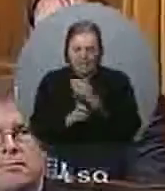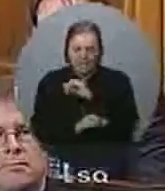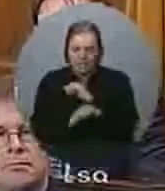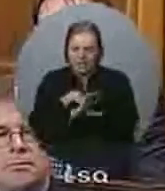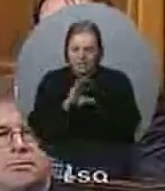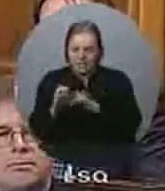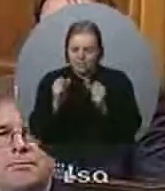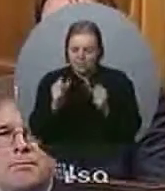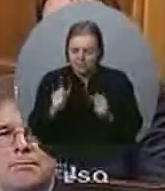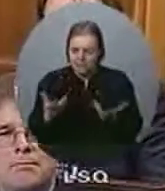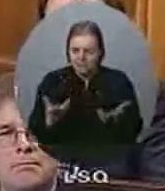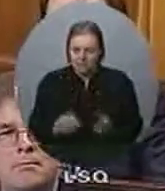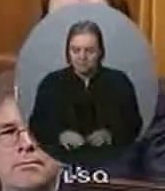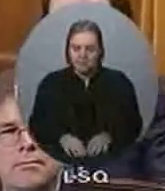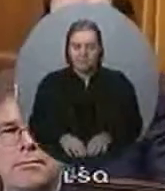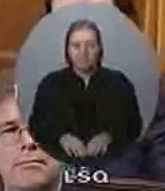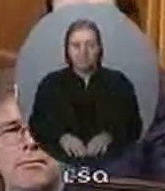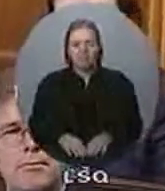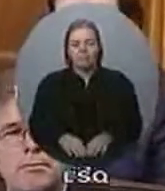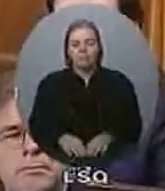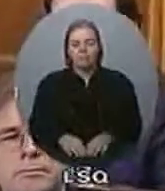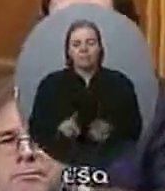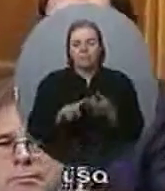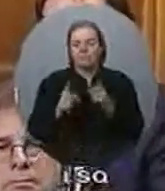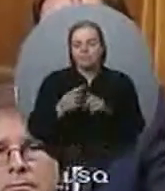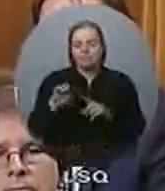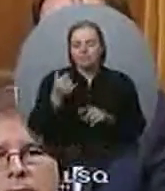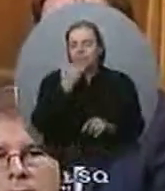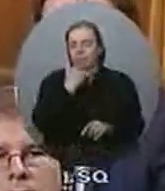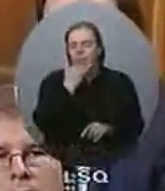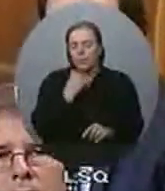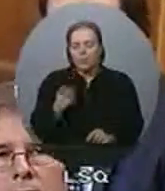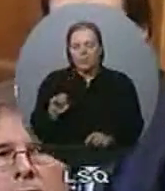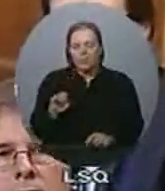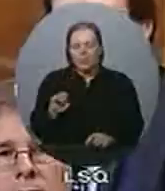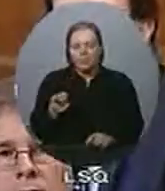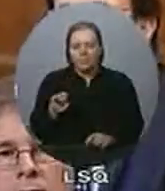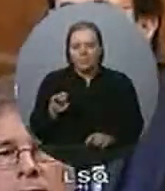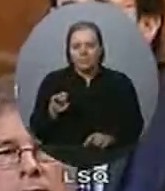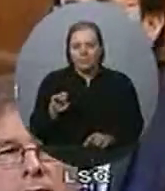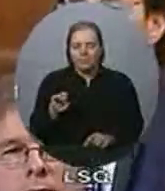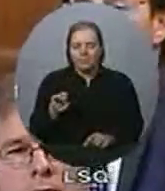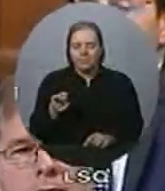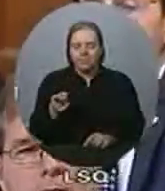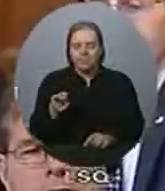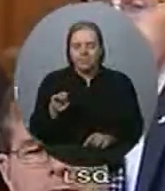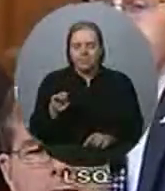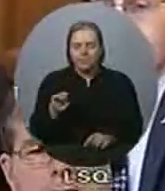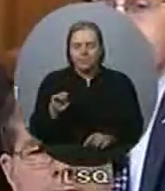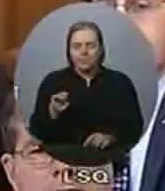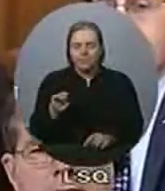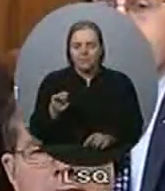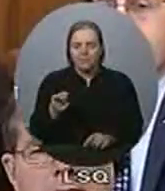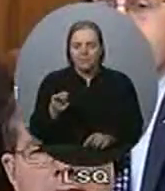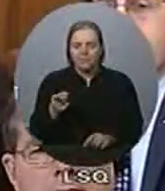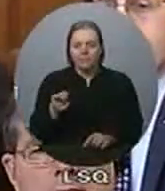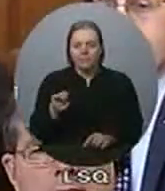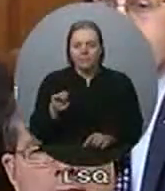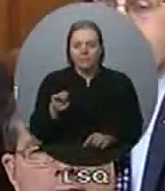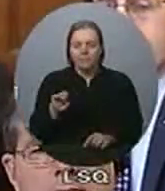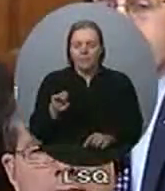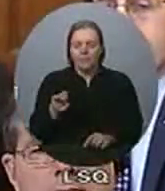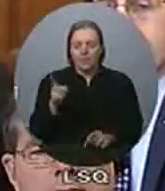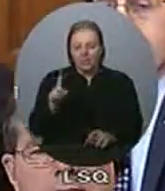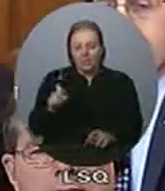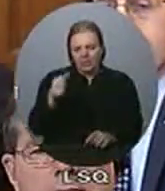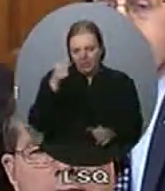choisir? Eh bien, le collègue en dehors devrait se